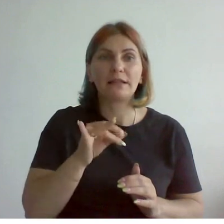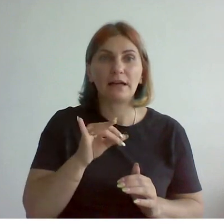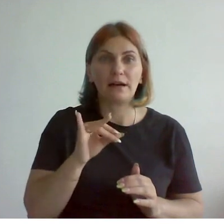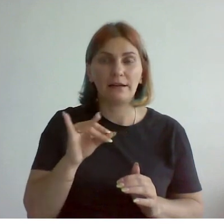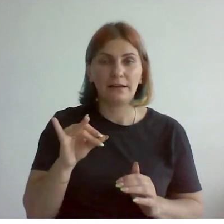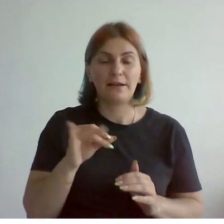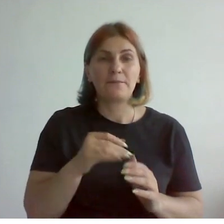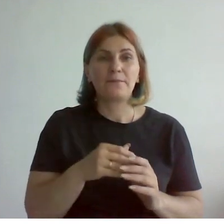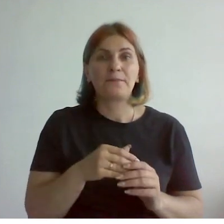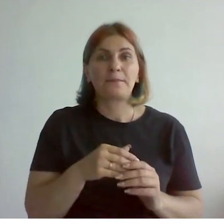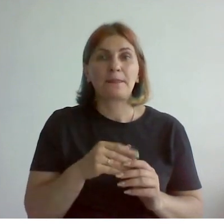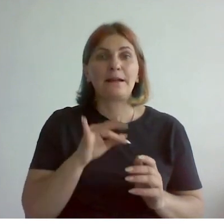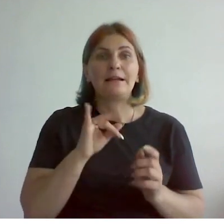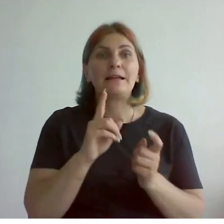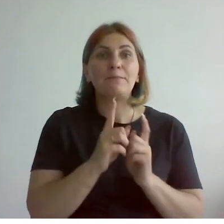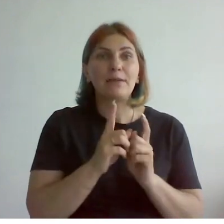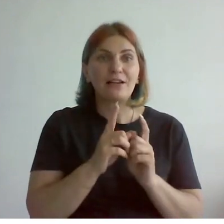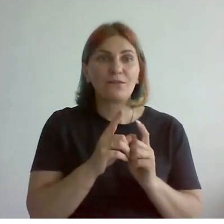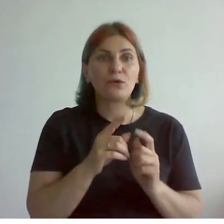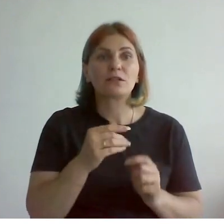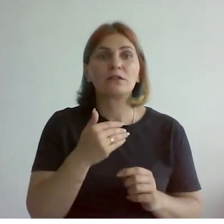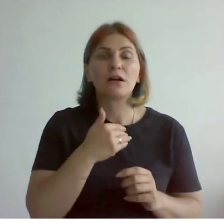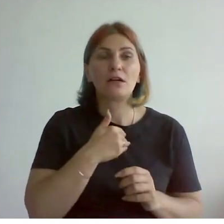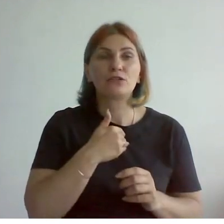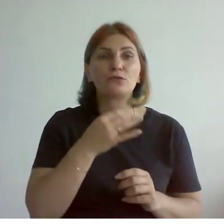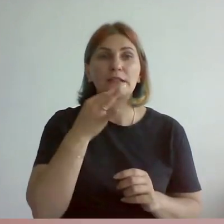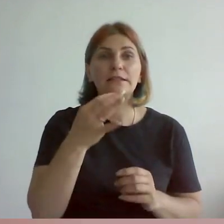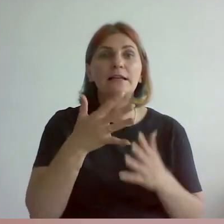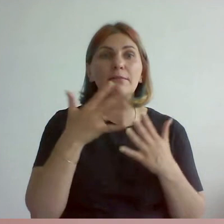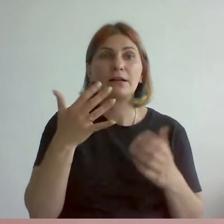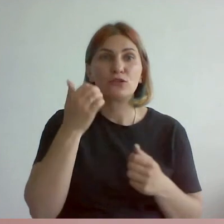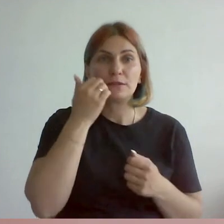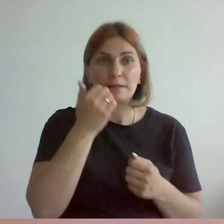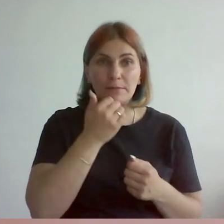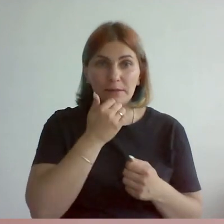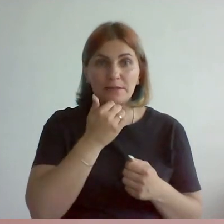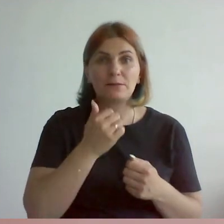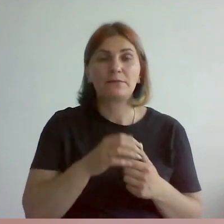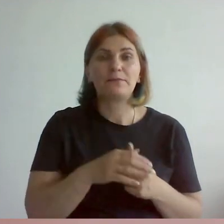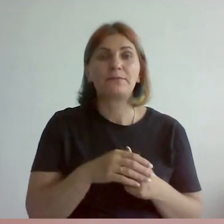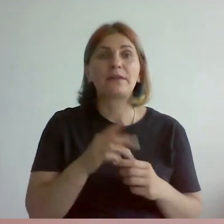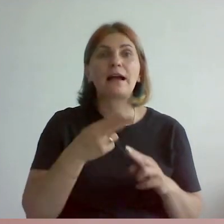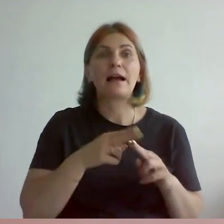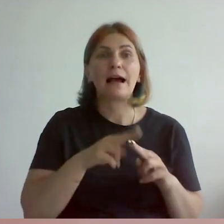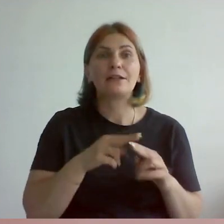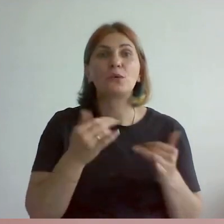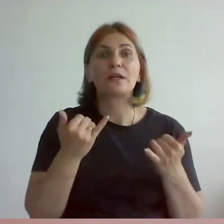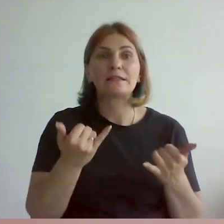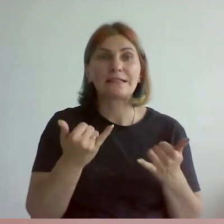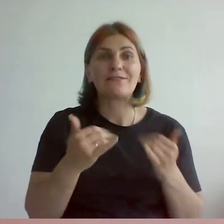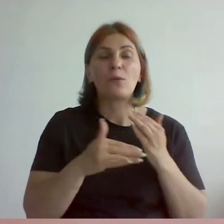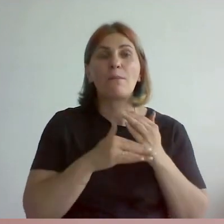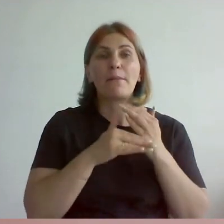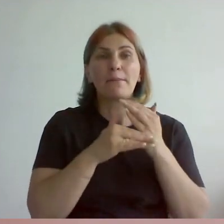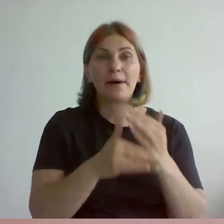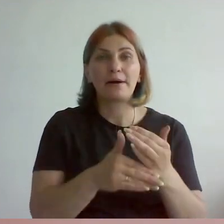И, собственно говоря, переводчик нашего тоже хочется отдельно поблагодарить еще раз Викторию Бакунову, которая сегодня помогала